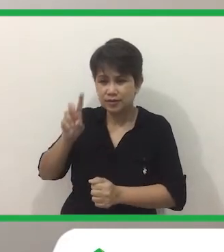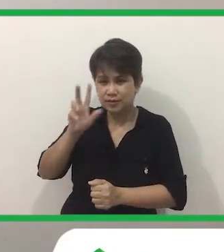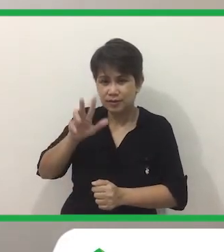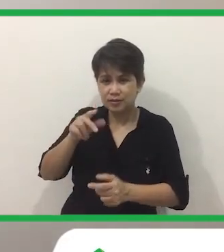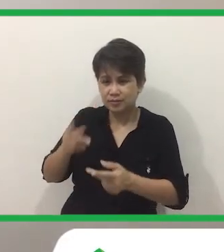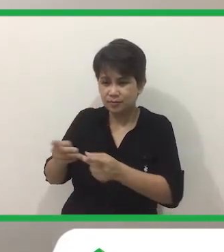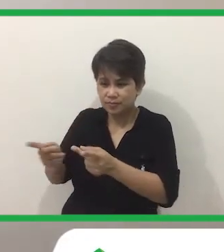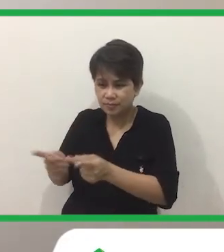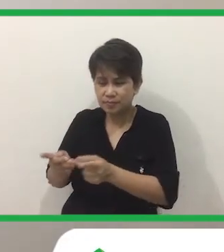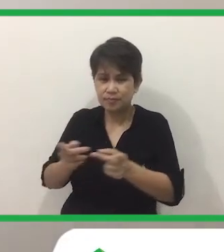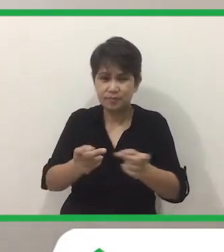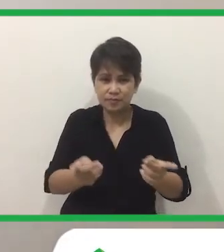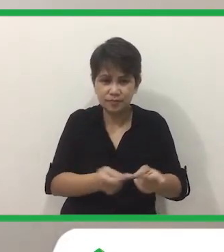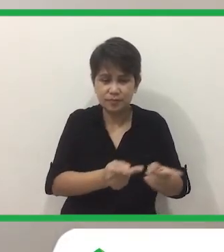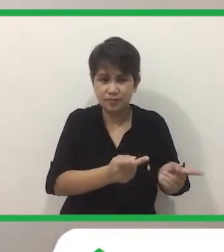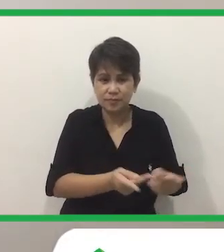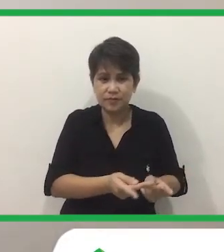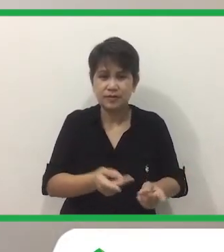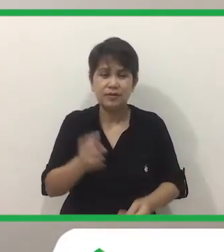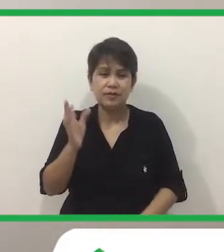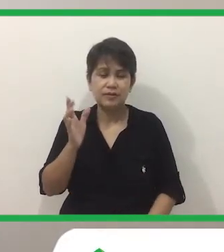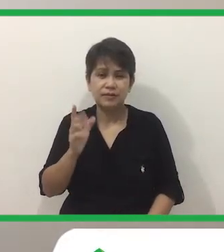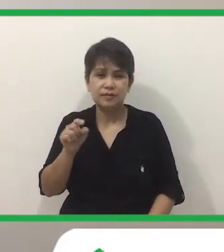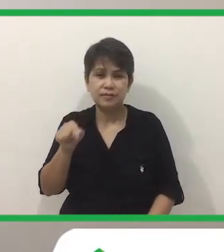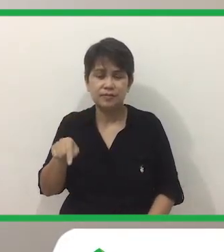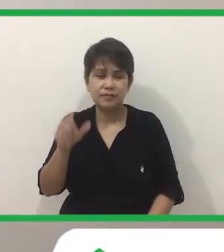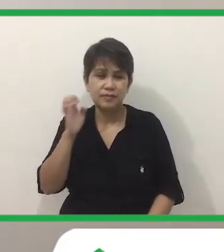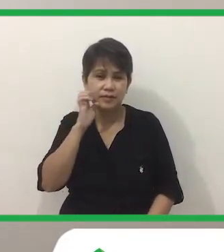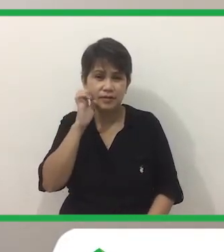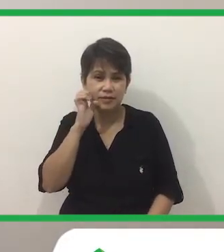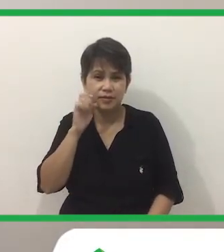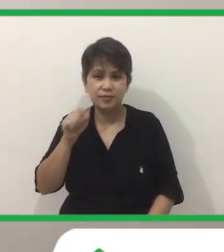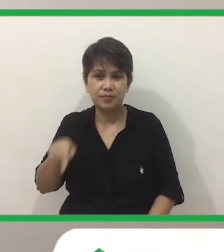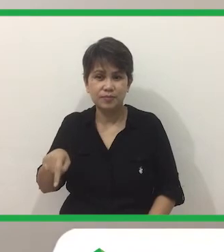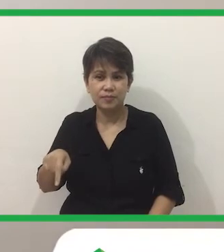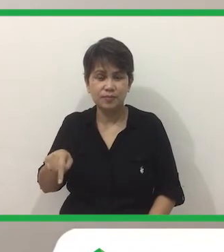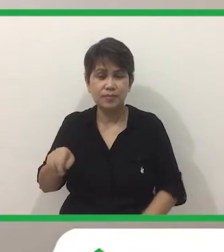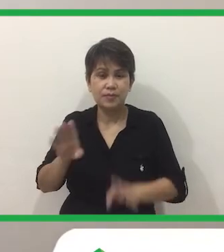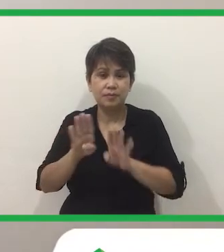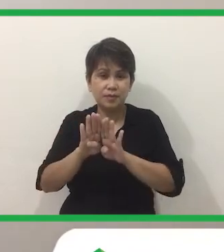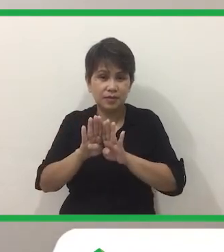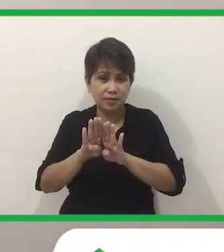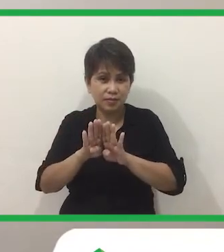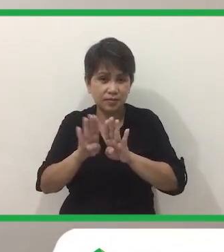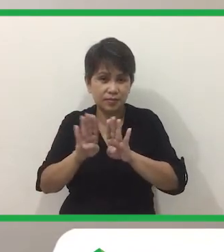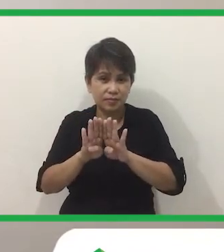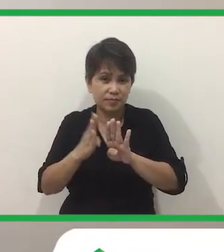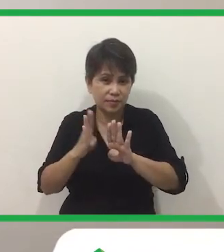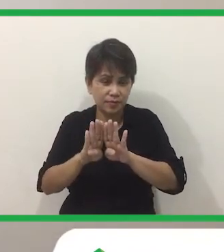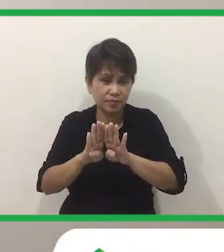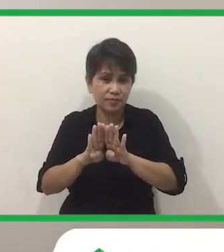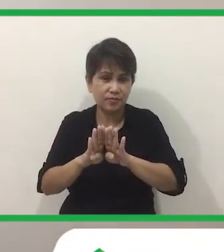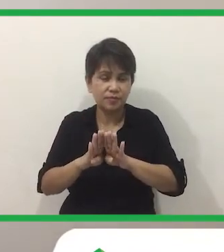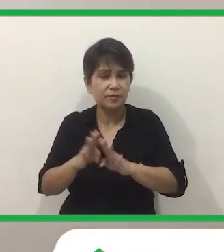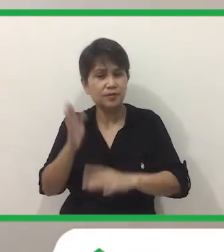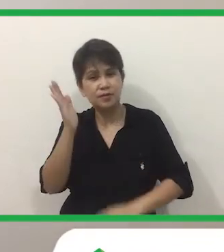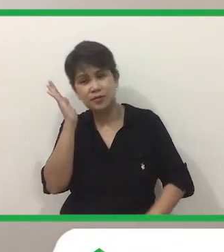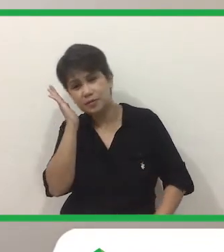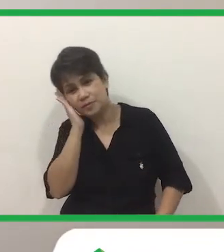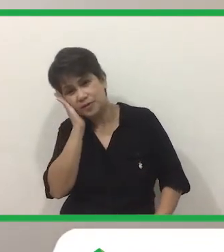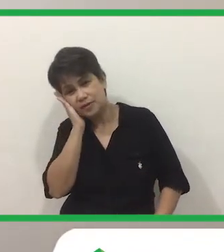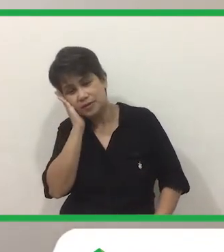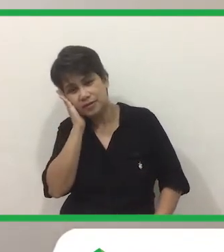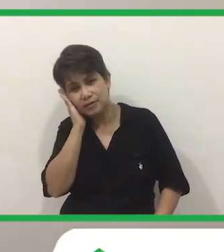Sa Isang Bahay Na Pinuntahan Ni Ella Ano Yun Yung Pinto Yung Kama